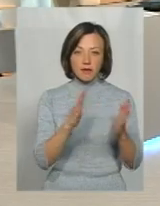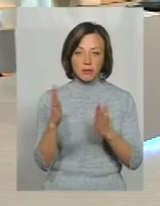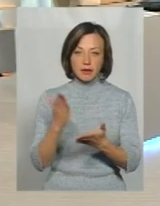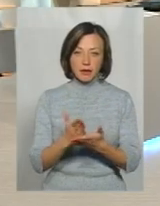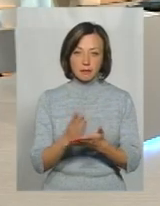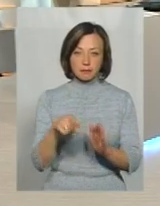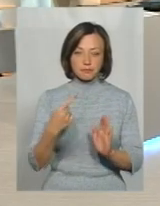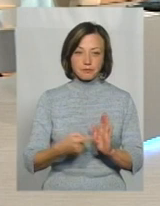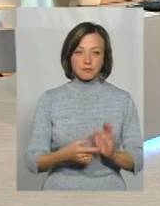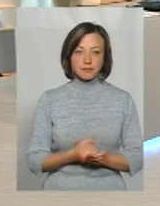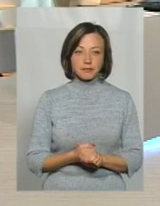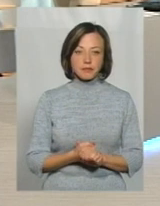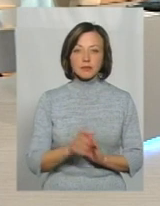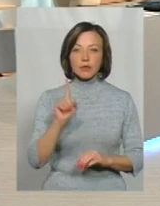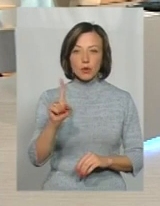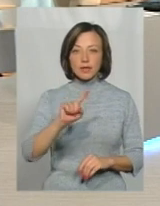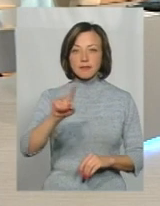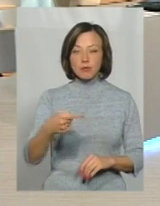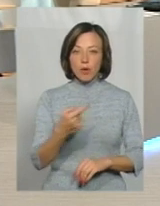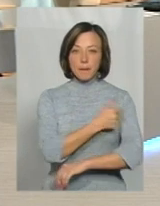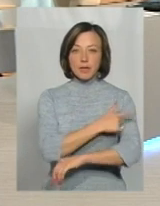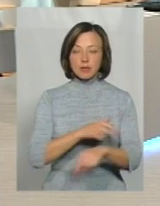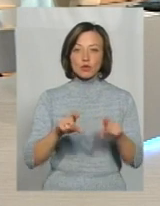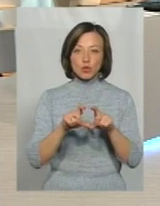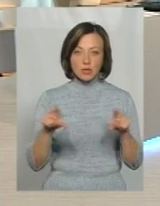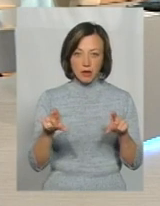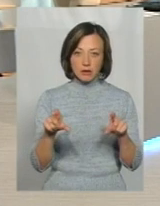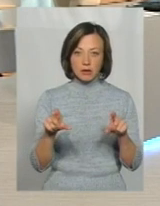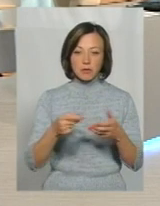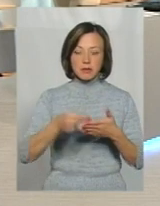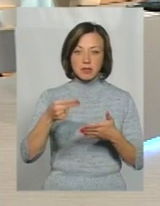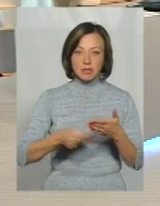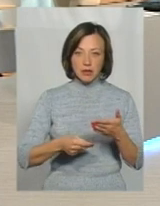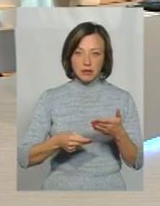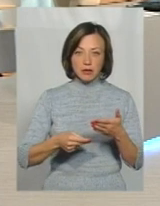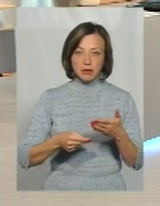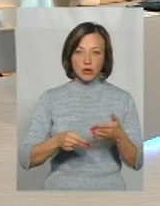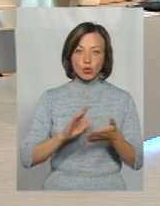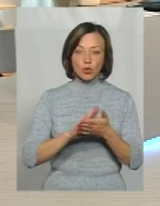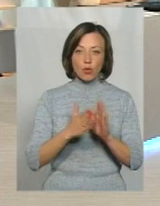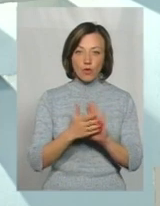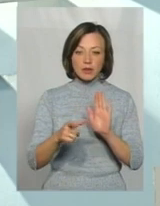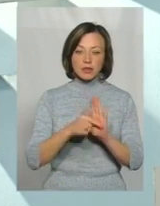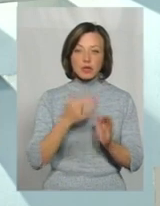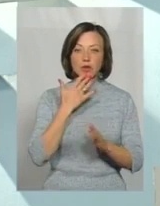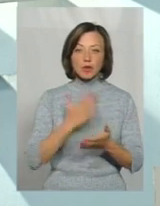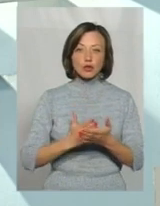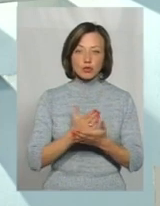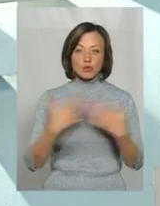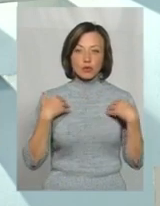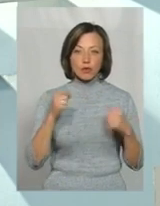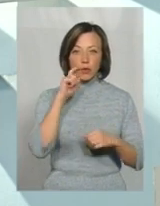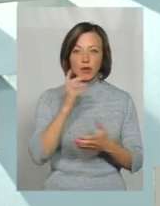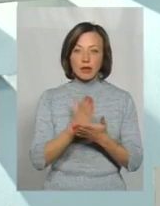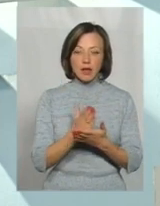зафіксували? Однією з вимог для медичного закладу, щоб підписати договір з Національною службою здоров'я України,